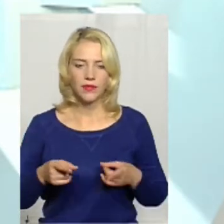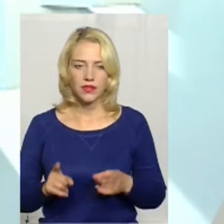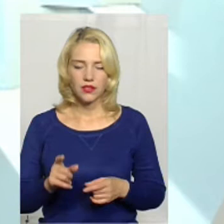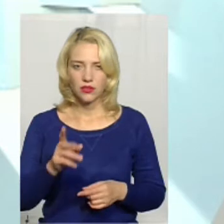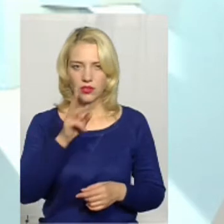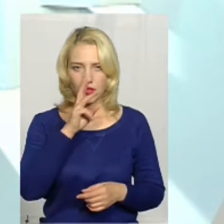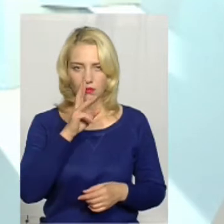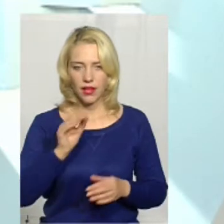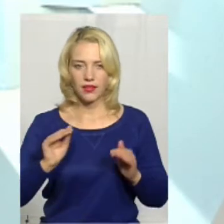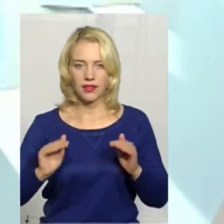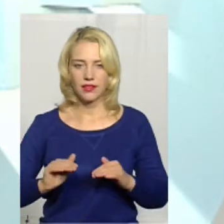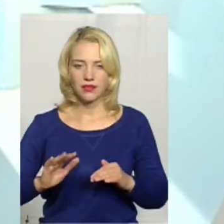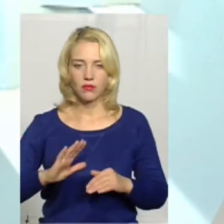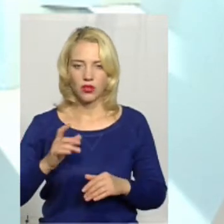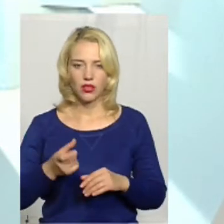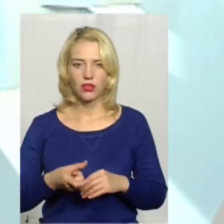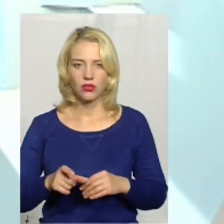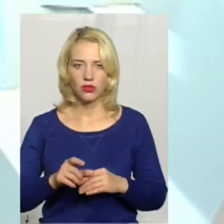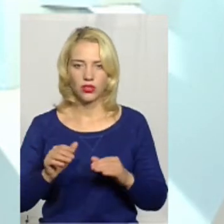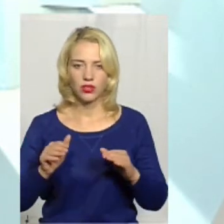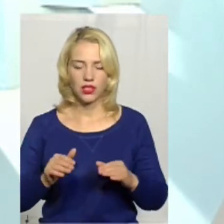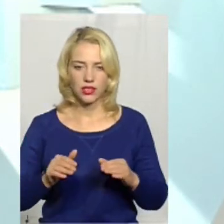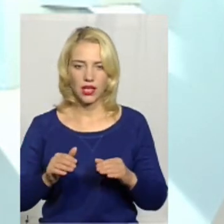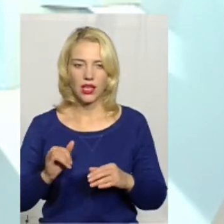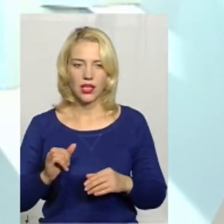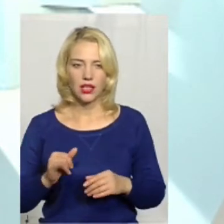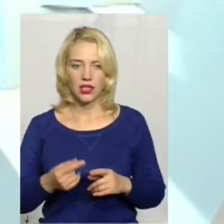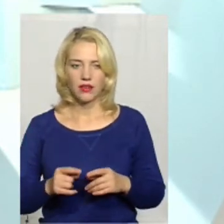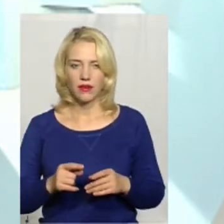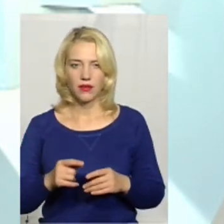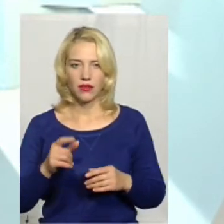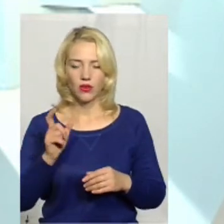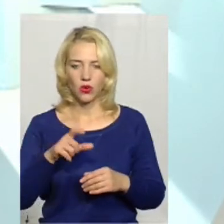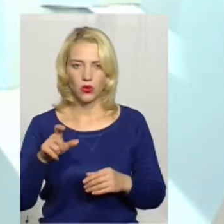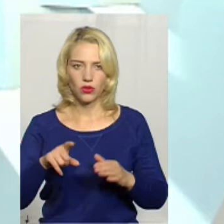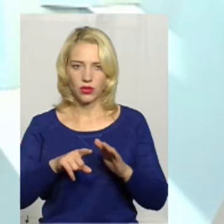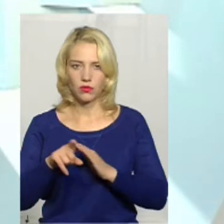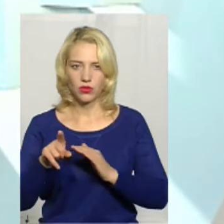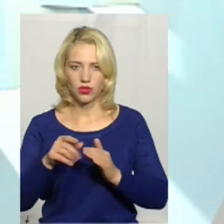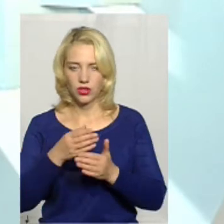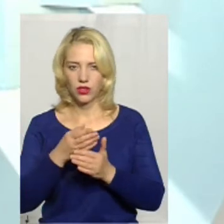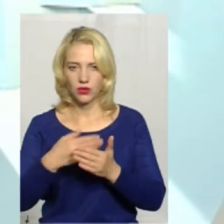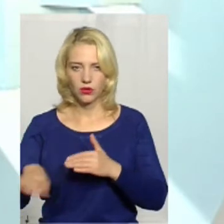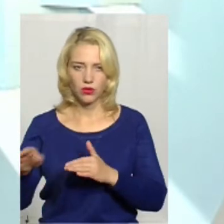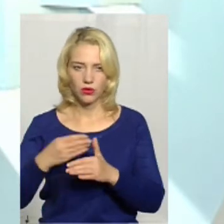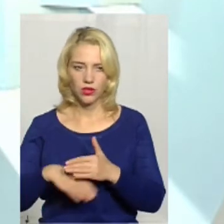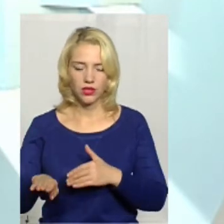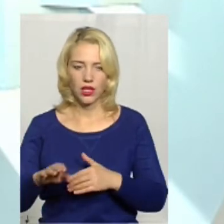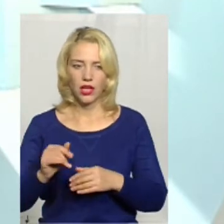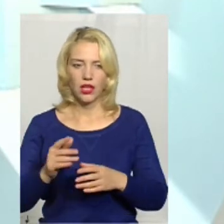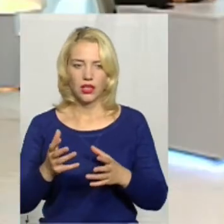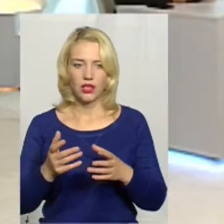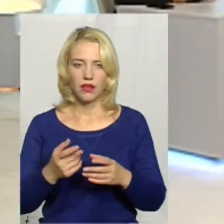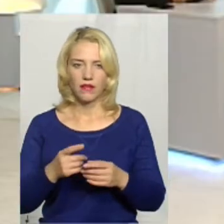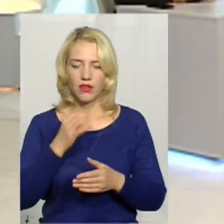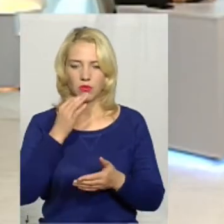низька була, дуже низька. І відток кадрів пішов. Велика відповідальність